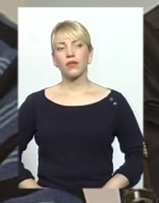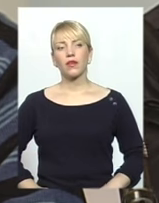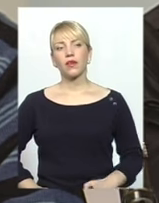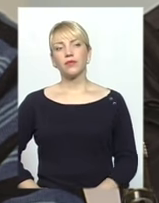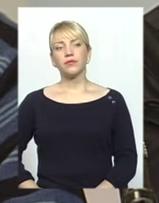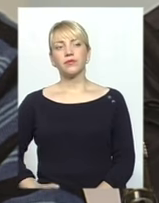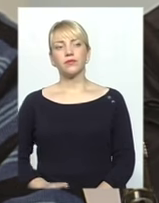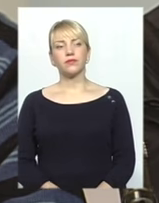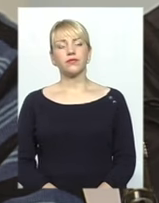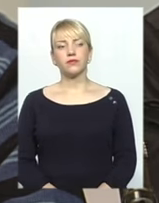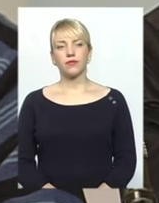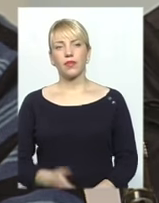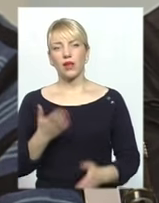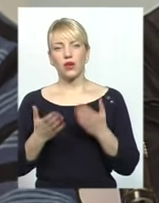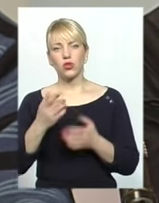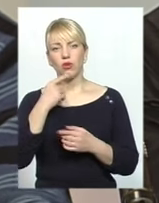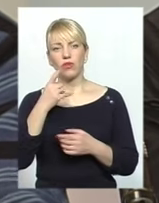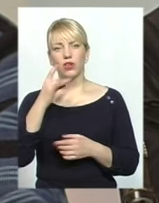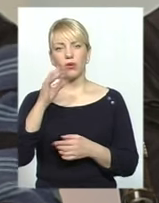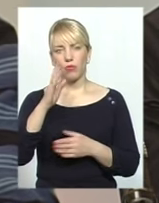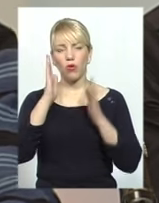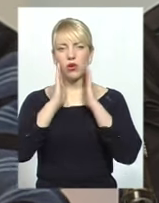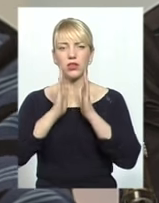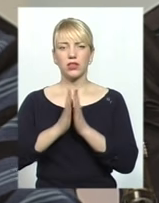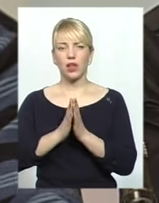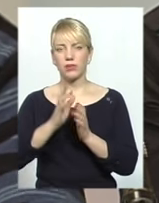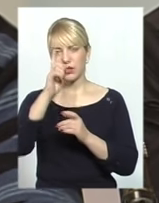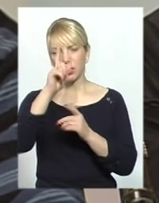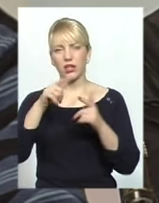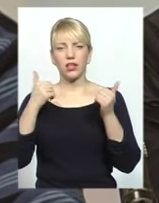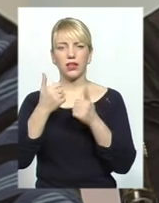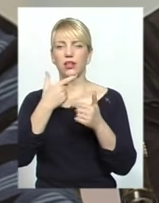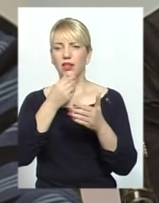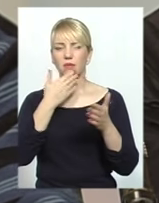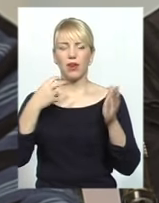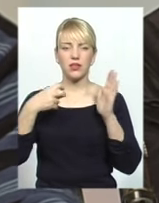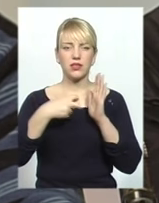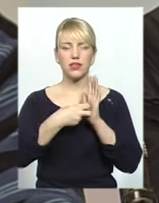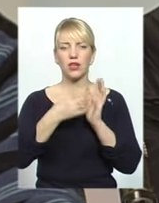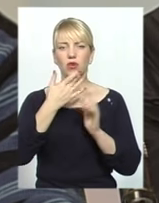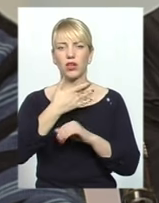ісламські країни, де не поставив свій знак Радянський Союз, або не було